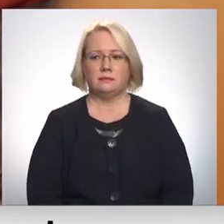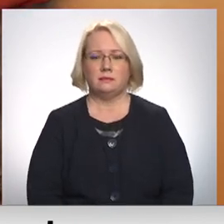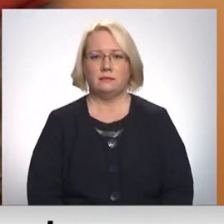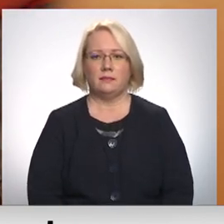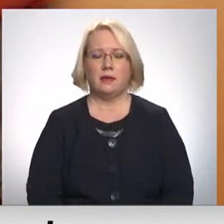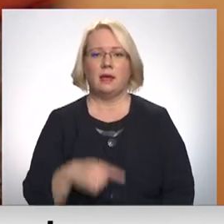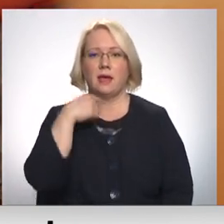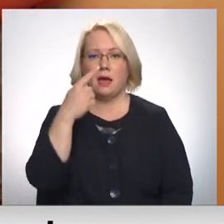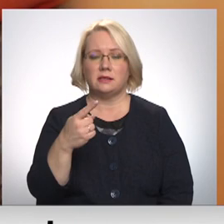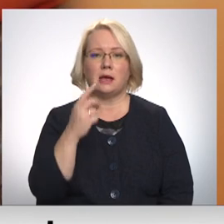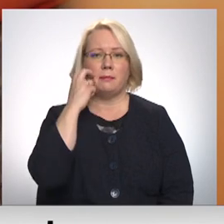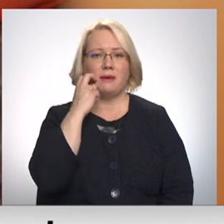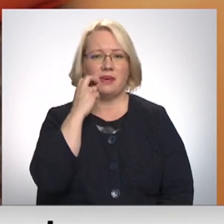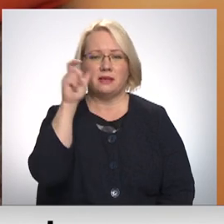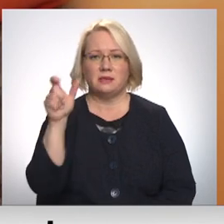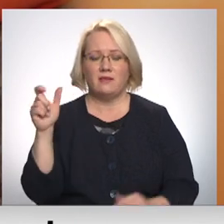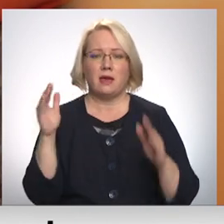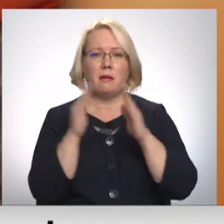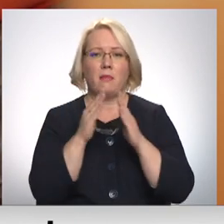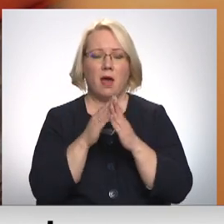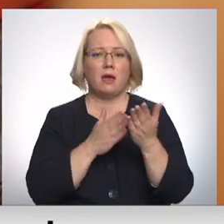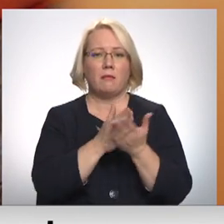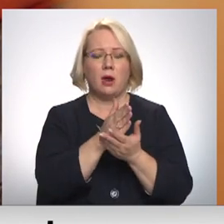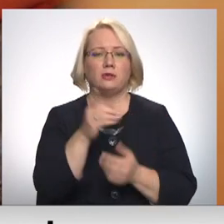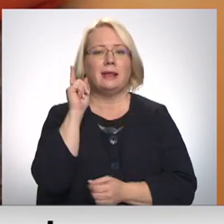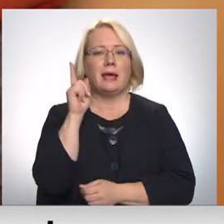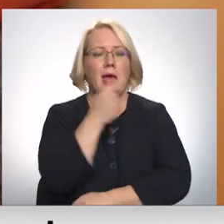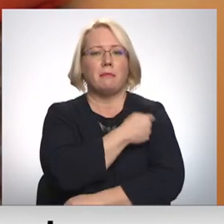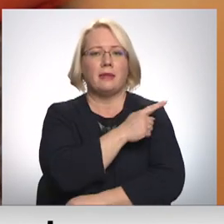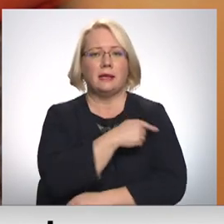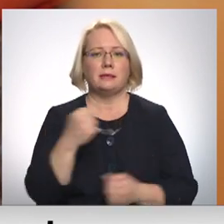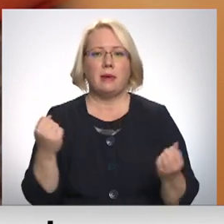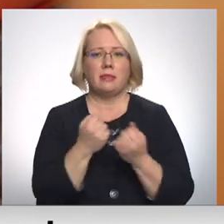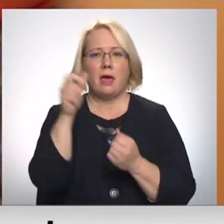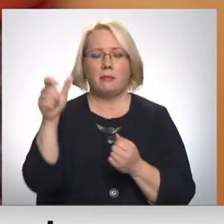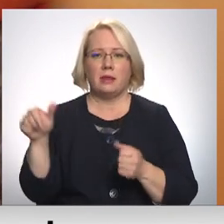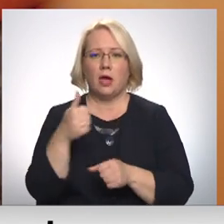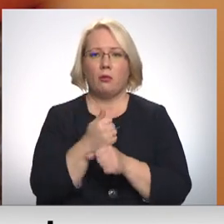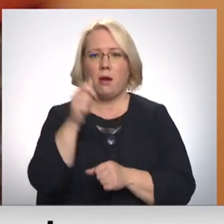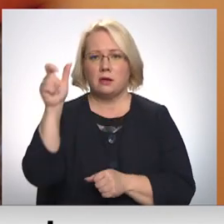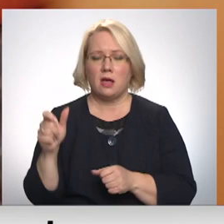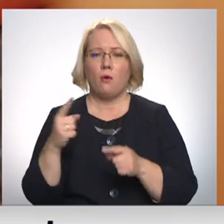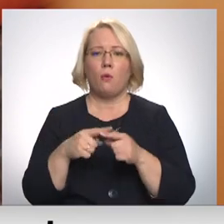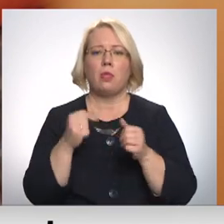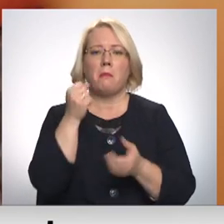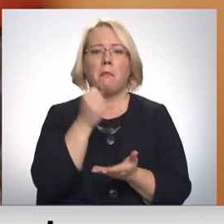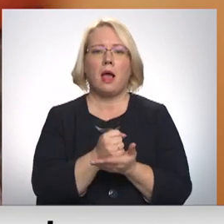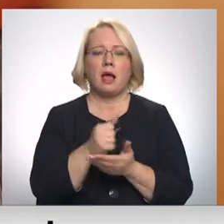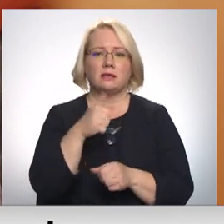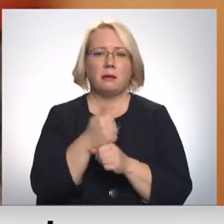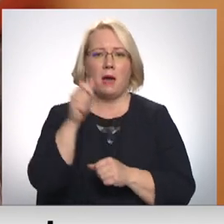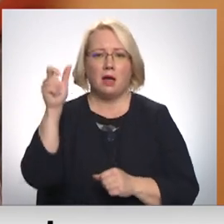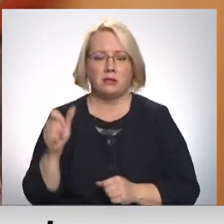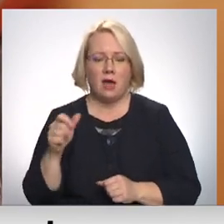Jāatdzīvē, ka pie senioriem mājās dodas tikai medicīniskā personāla pārstāvi un pagasta pārstāvis, ko seniori